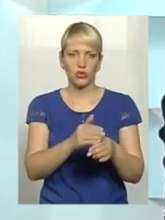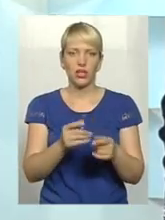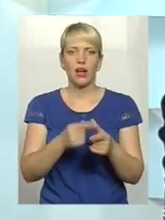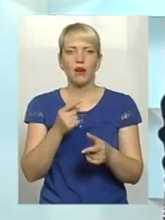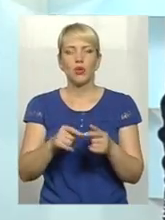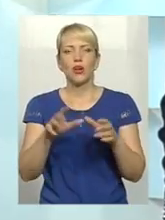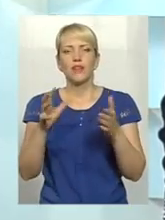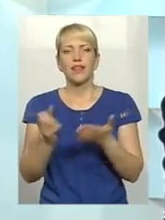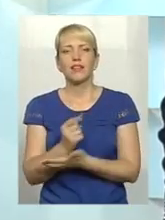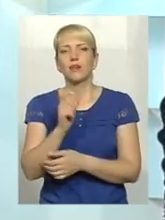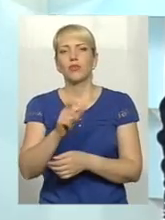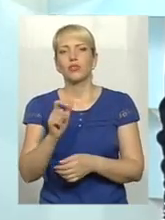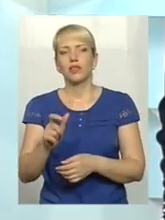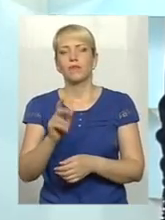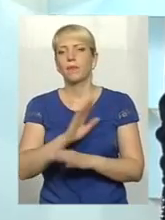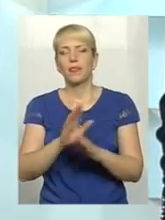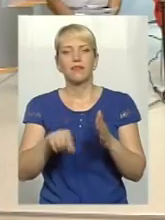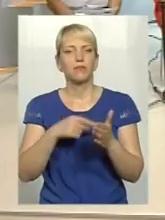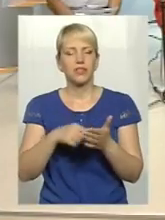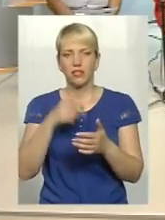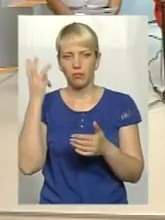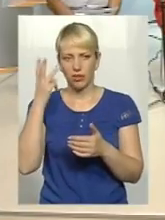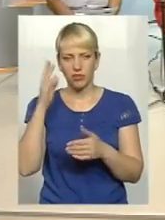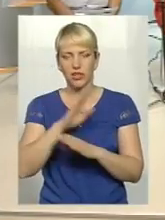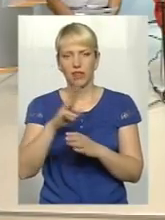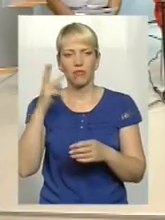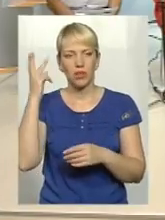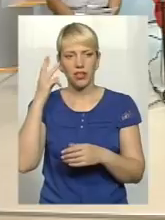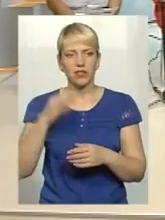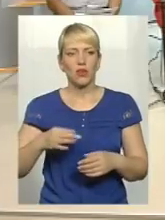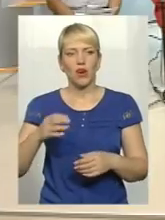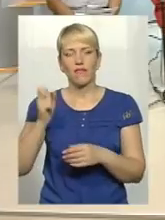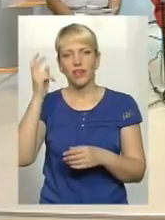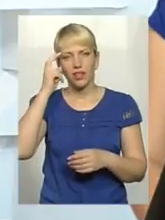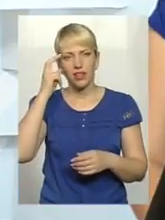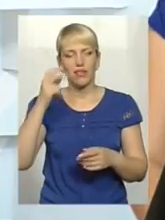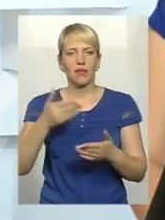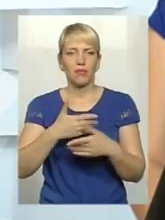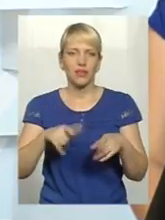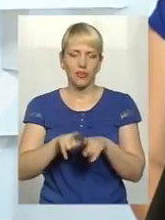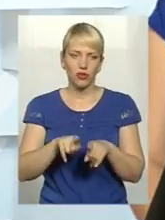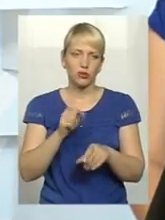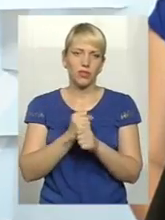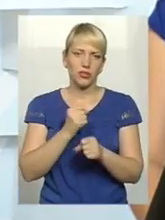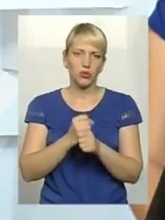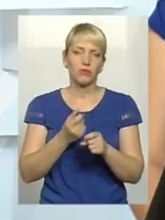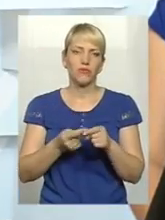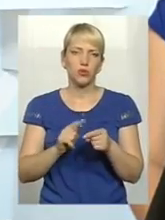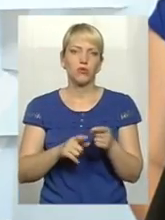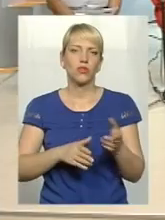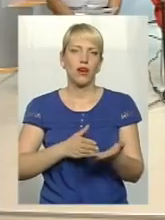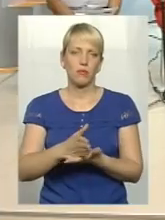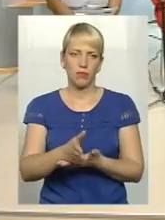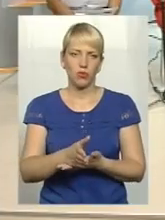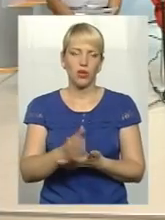або знайдемо людей не в місті Хмельницькому, не в Хмельницькій області, в Києві. Ну, ми також працюємо в цьому напрямку